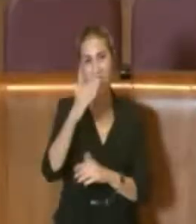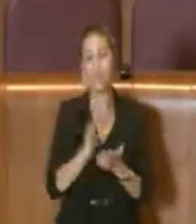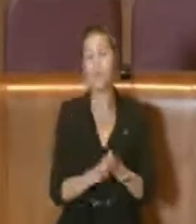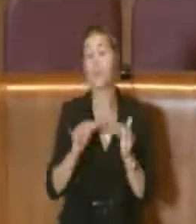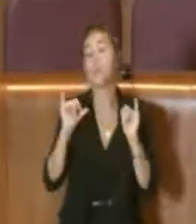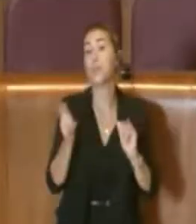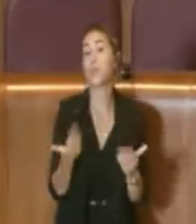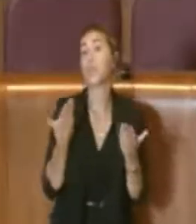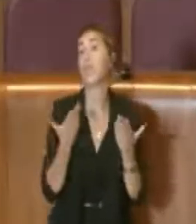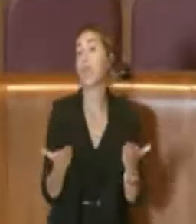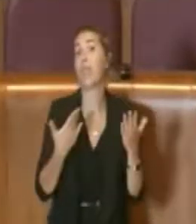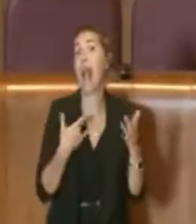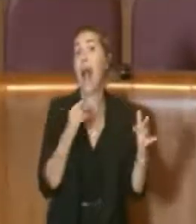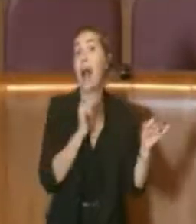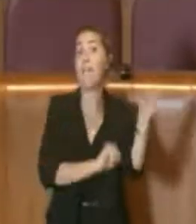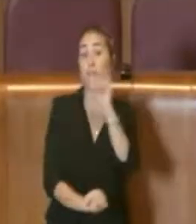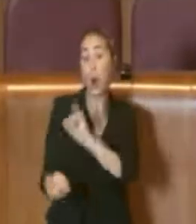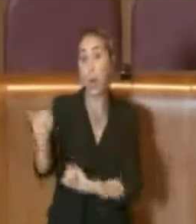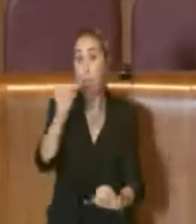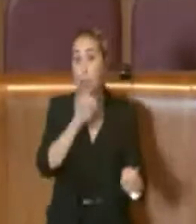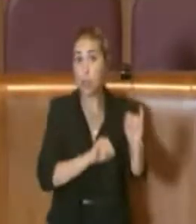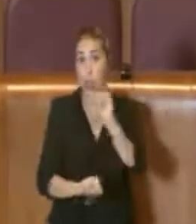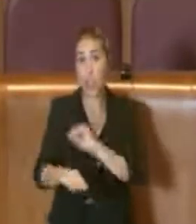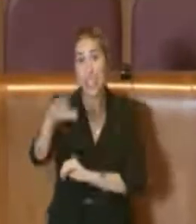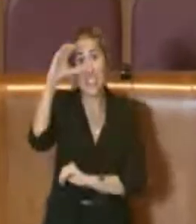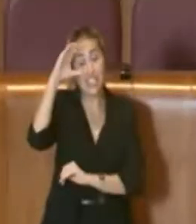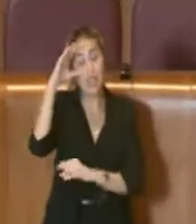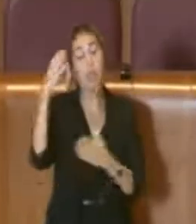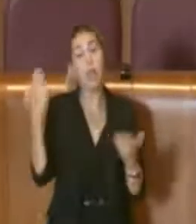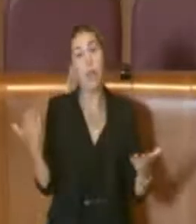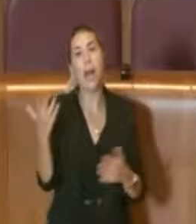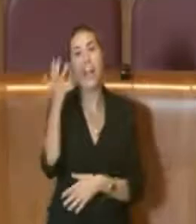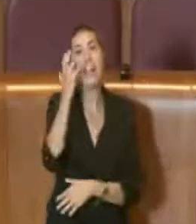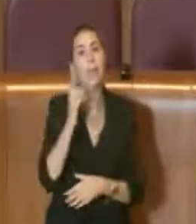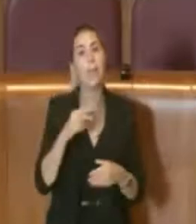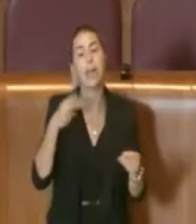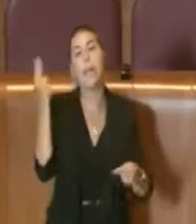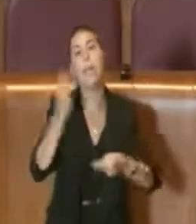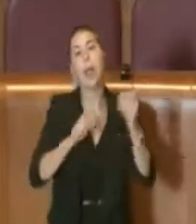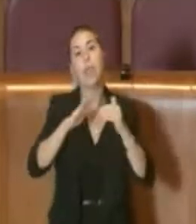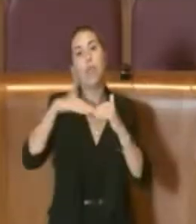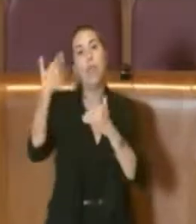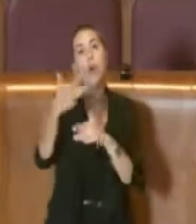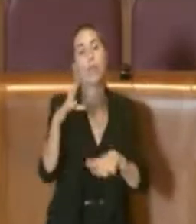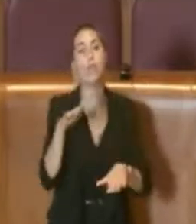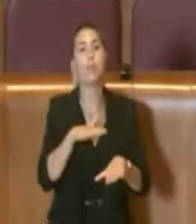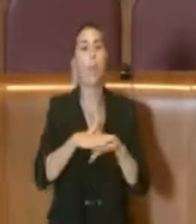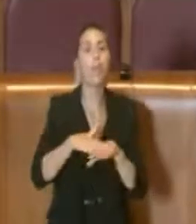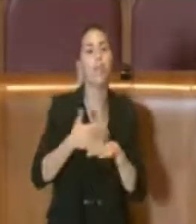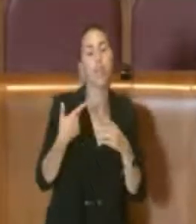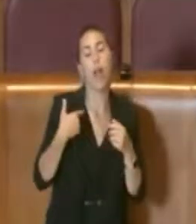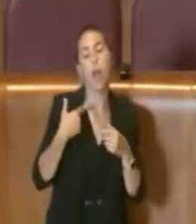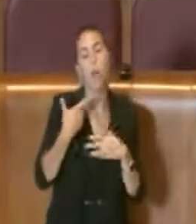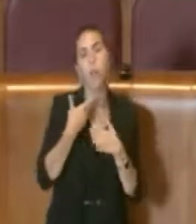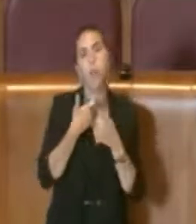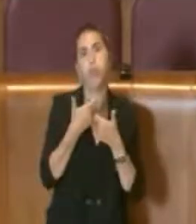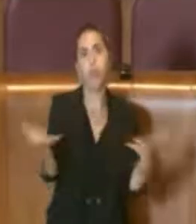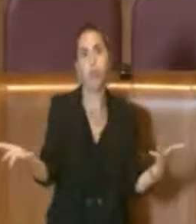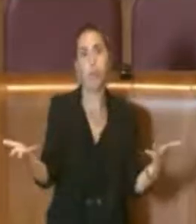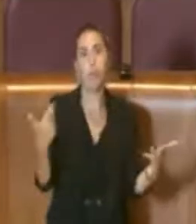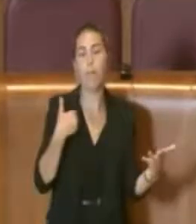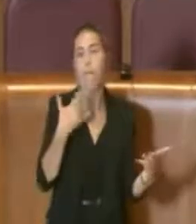Sì, allora, le informazioni ascoltate sui debiti fuori bilancio in maniera molto generica sono molte, mi limito a